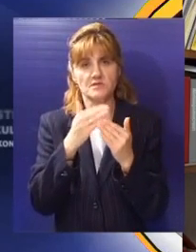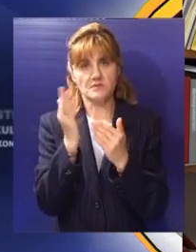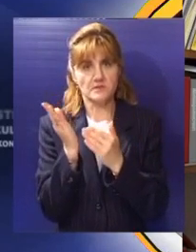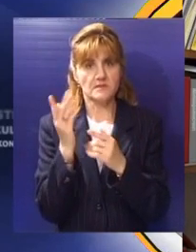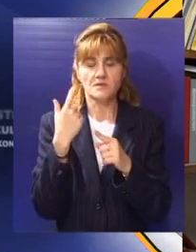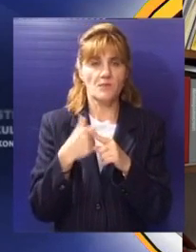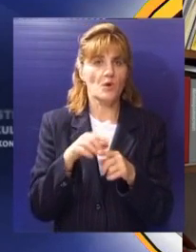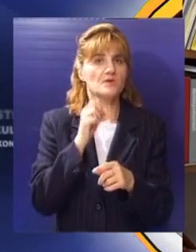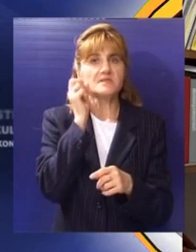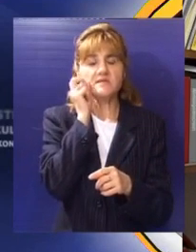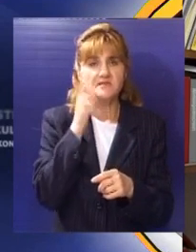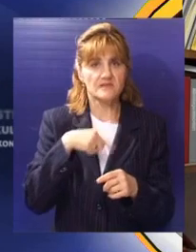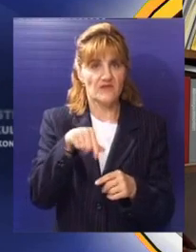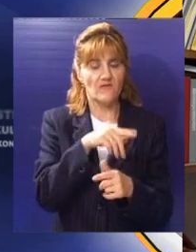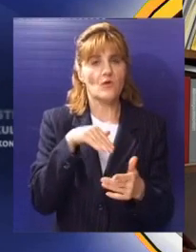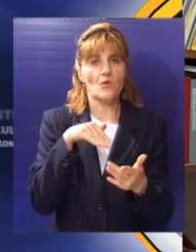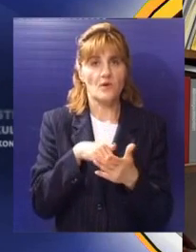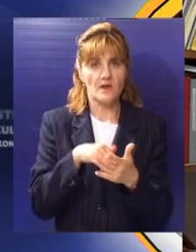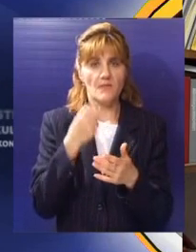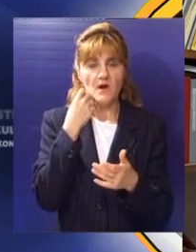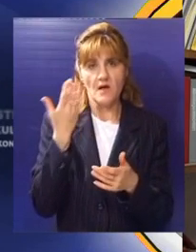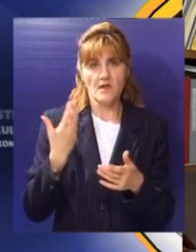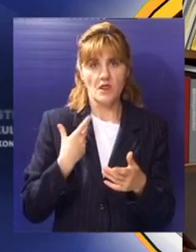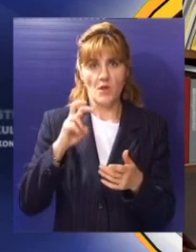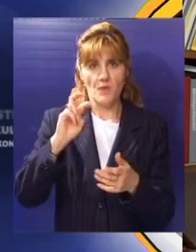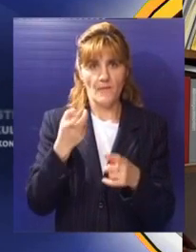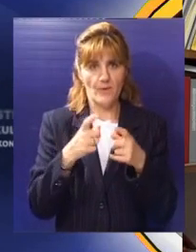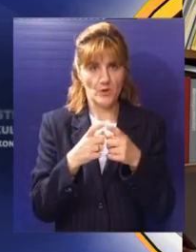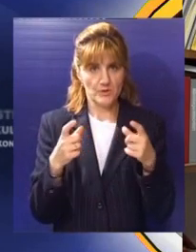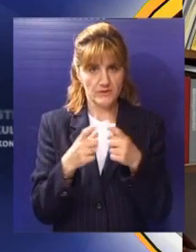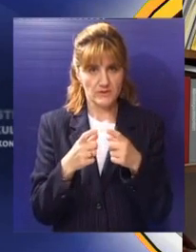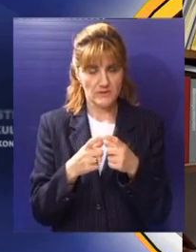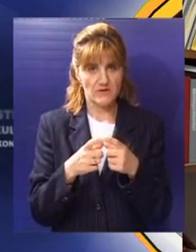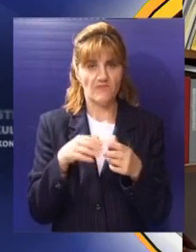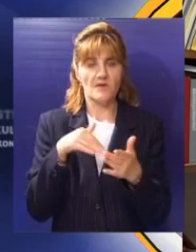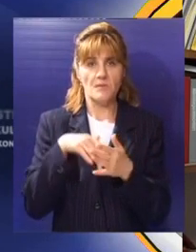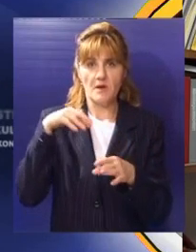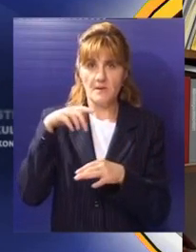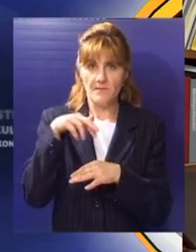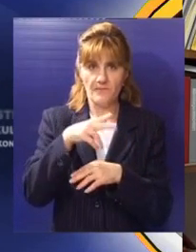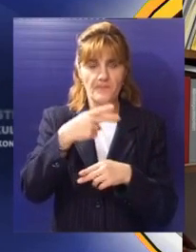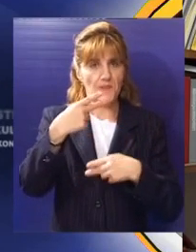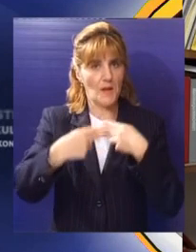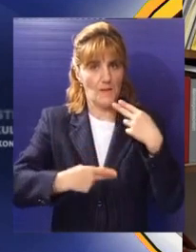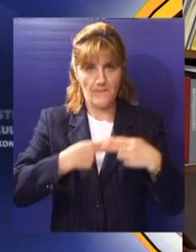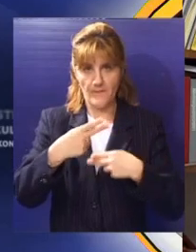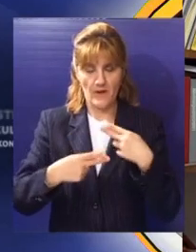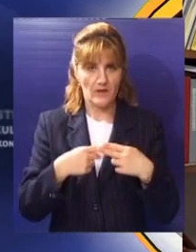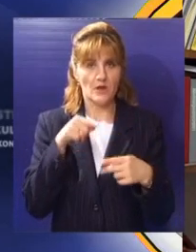tako da dužnost bi bila svakog pojedinca da se na ovaj poziv odazove. Pregladi se rade